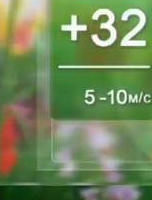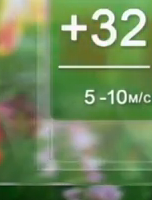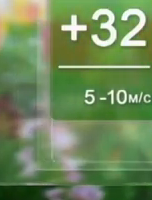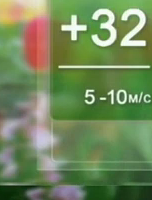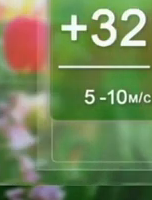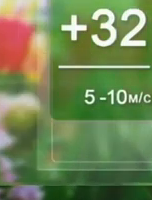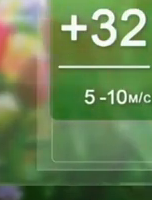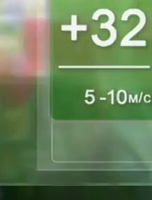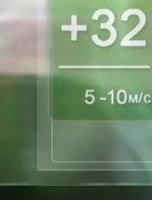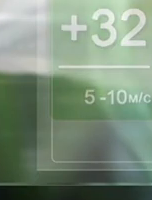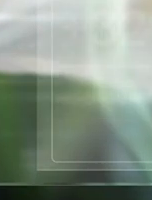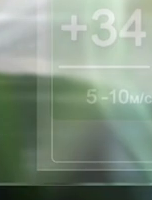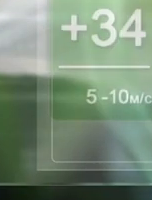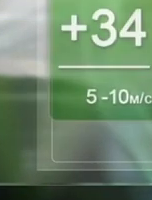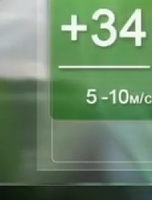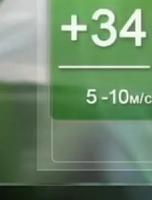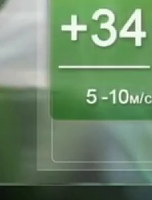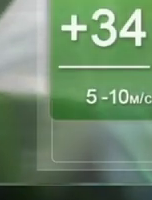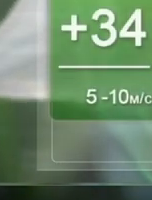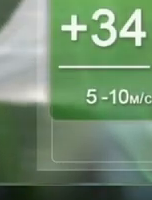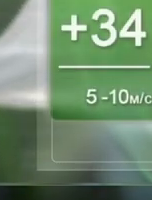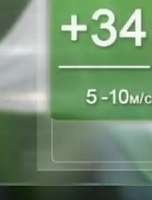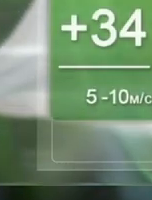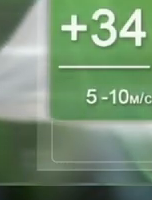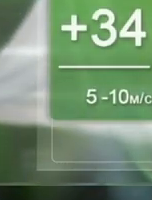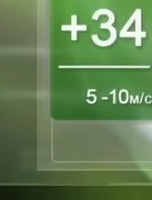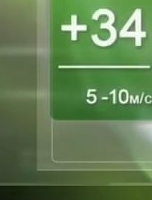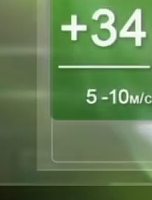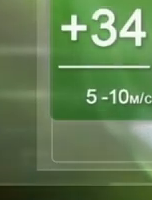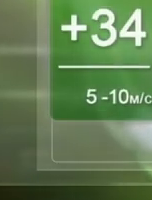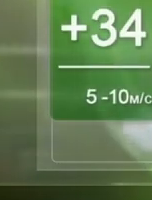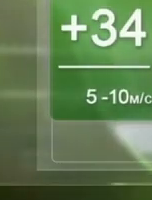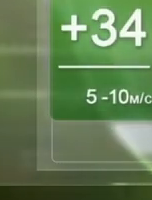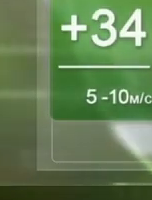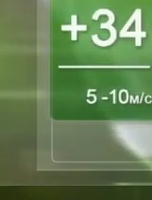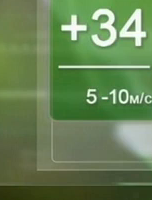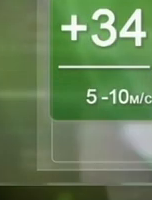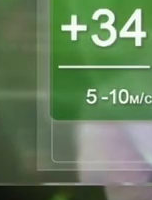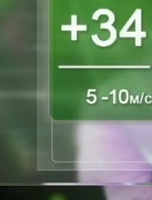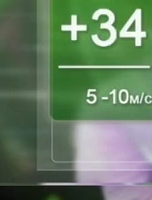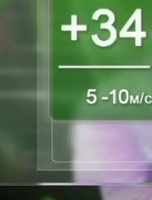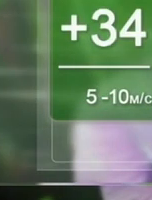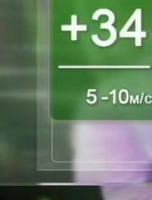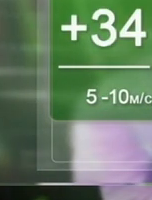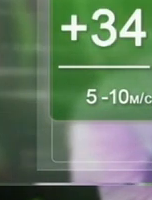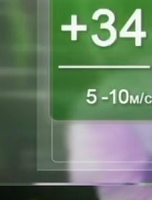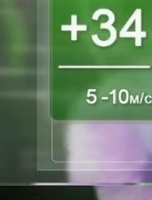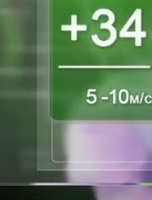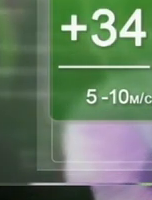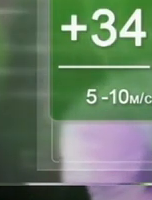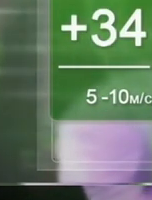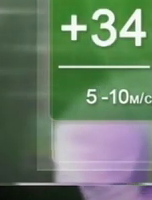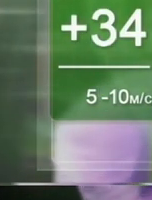-37 градусів тепла. У Хмельницькому вночі повітря прогріється до 17-19 градусів. В день